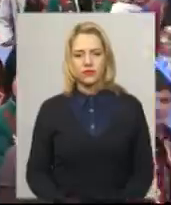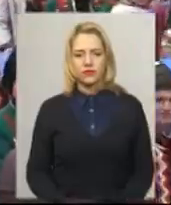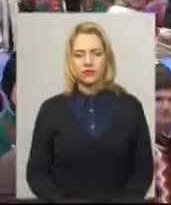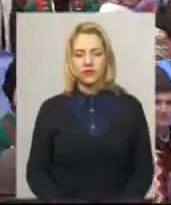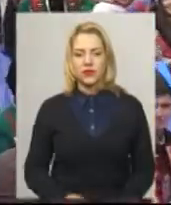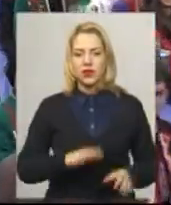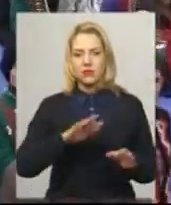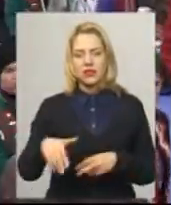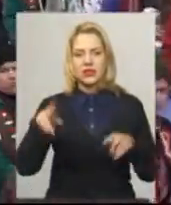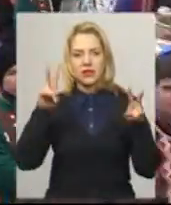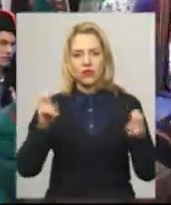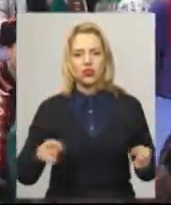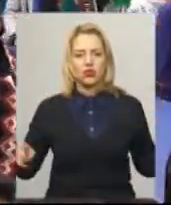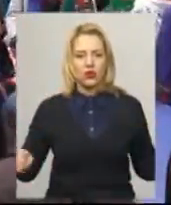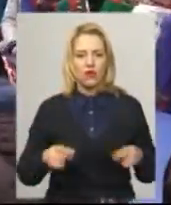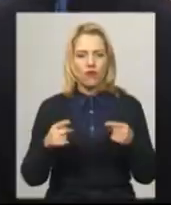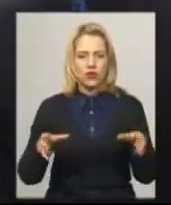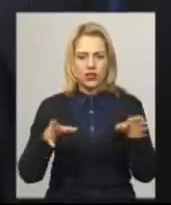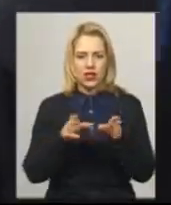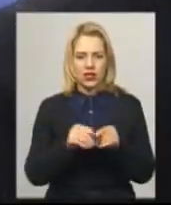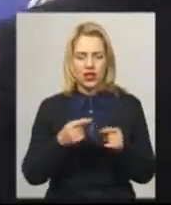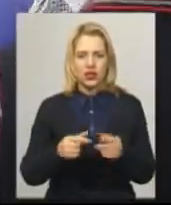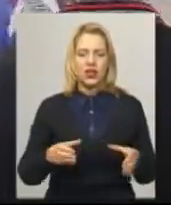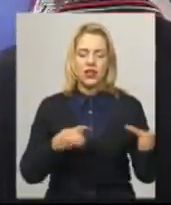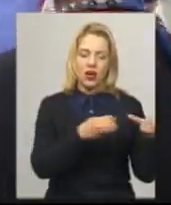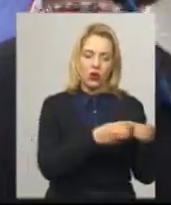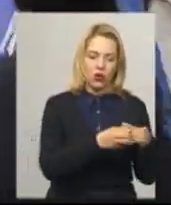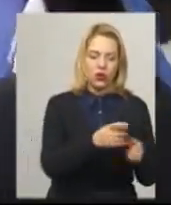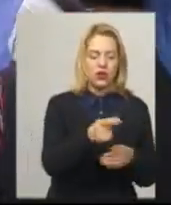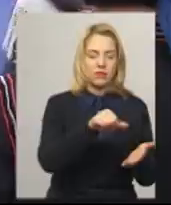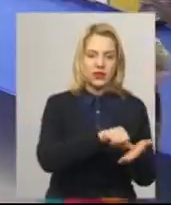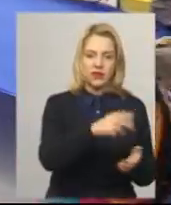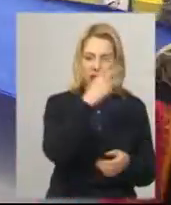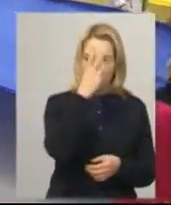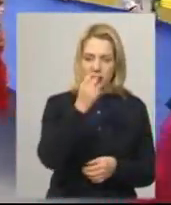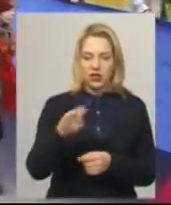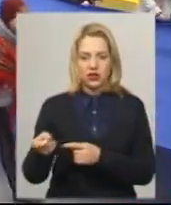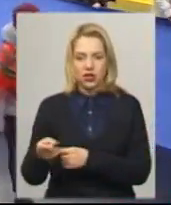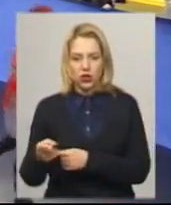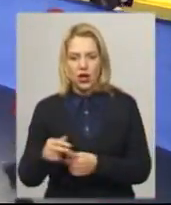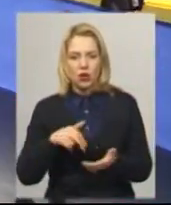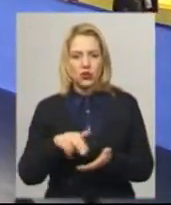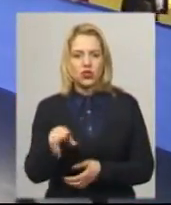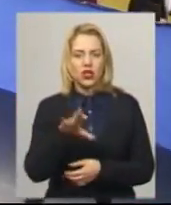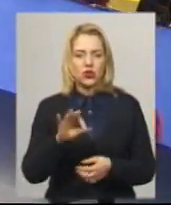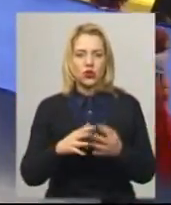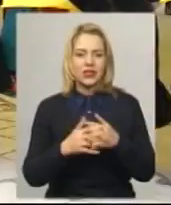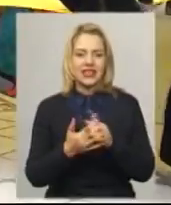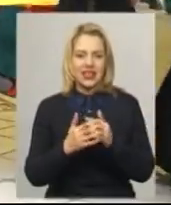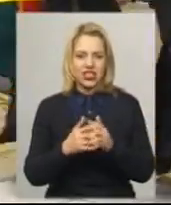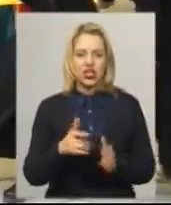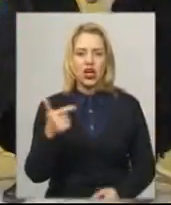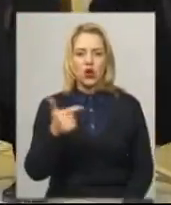Після символічного виз'єднання колона за участі представників Хмельниччини та Тернопільщини прийшла до площі незалежності селища Гусятин Тернопільської